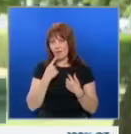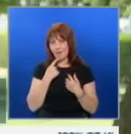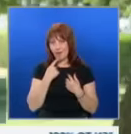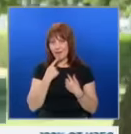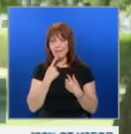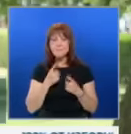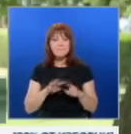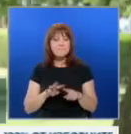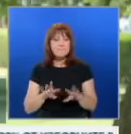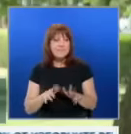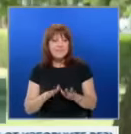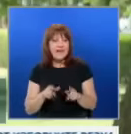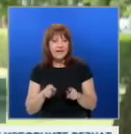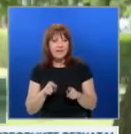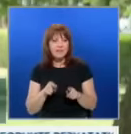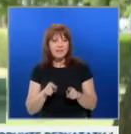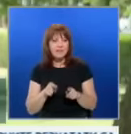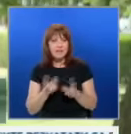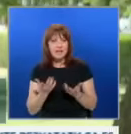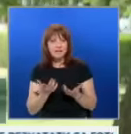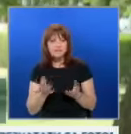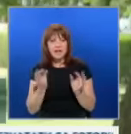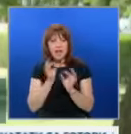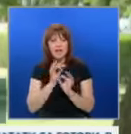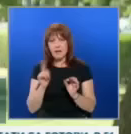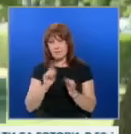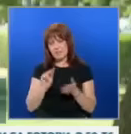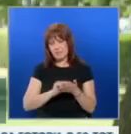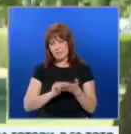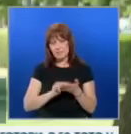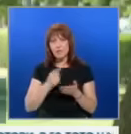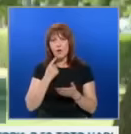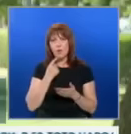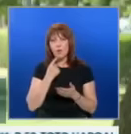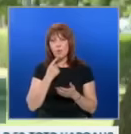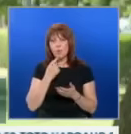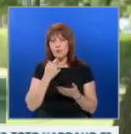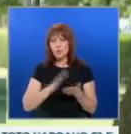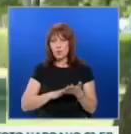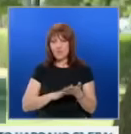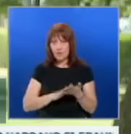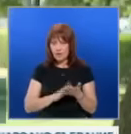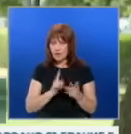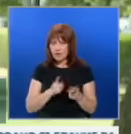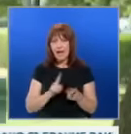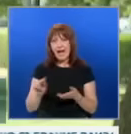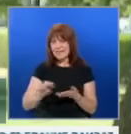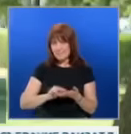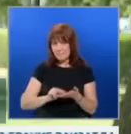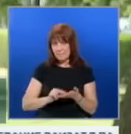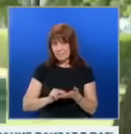Така че някакъв такъв вид ще бъде, няма нищо да бъде записано. Устни договорки ще бъдат, може нещо да се запише, но това като се запише,